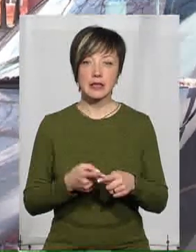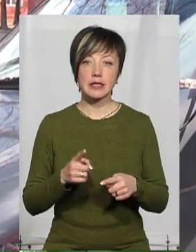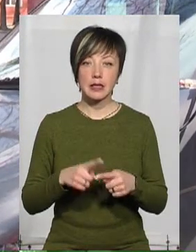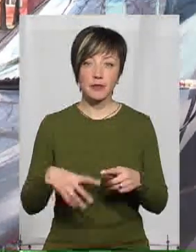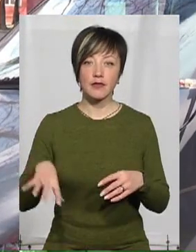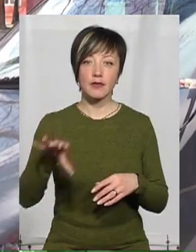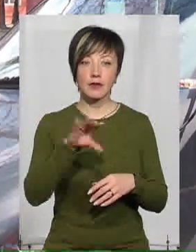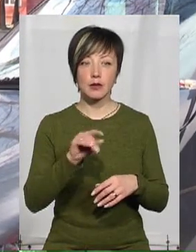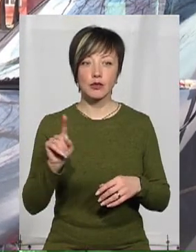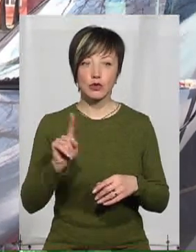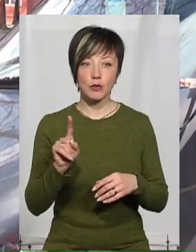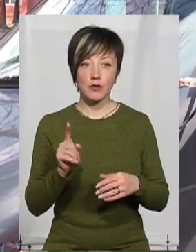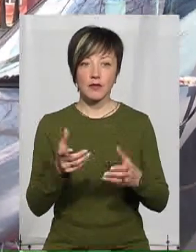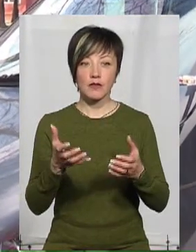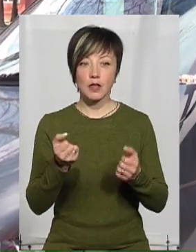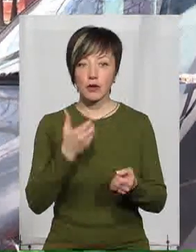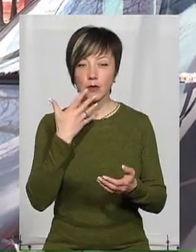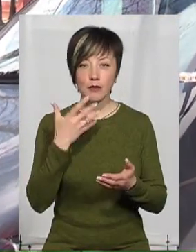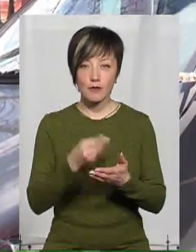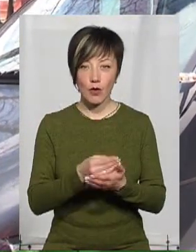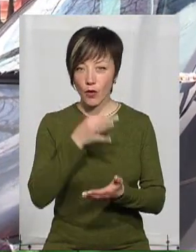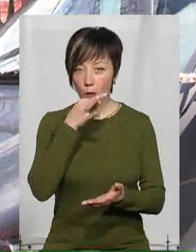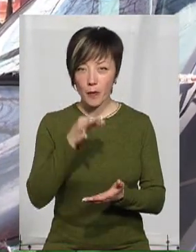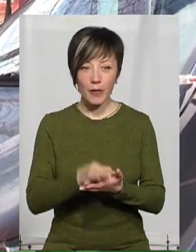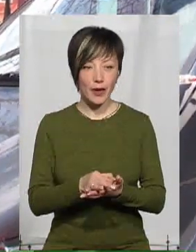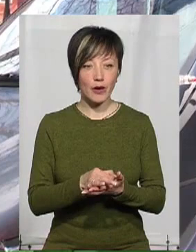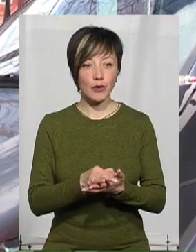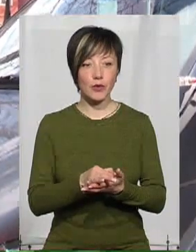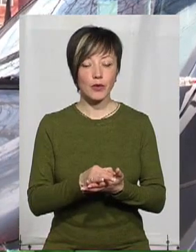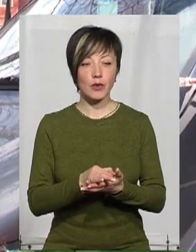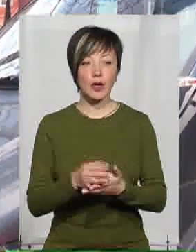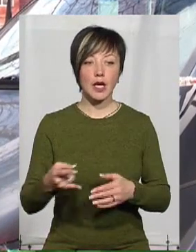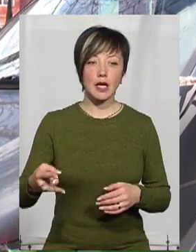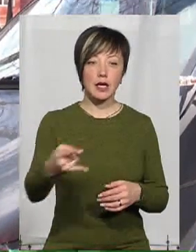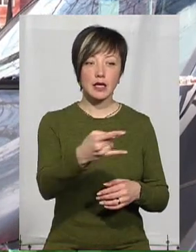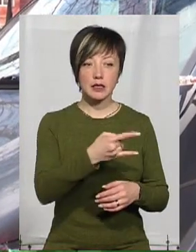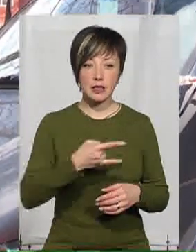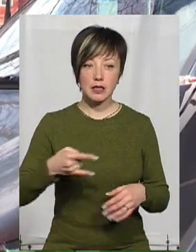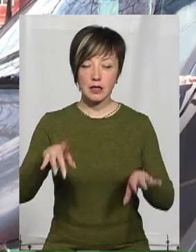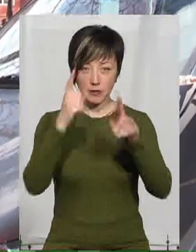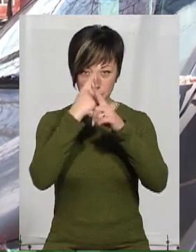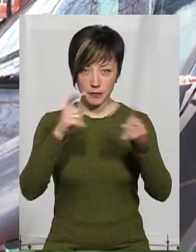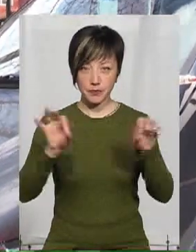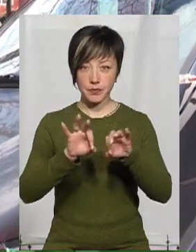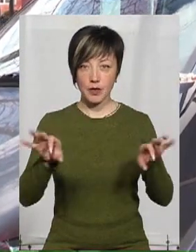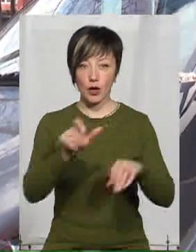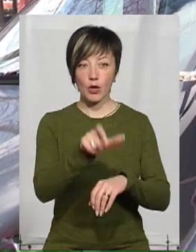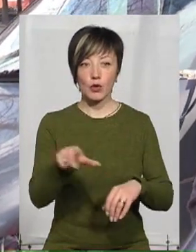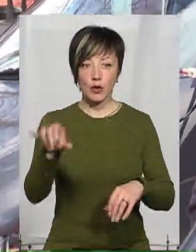щоб взяти під свою опіку, і їздити, і сповідати людей про